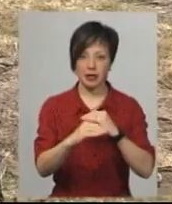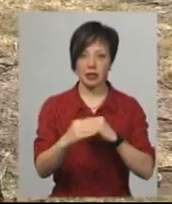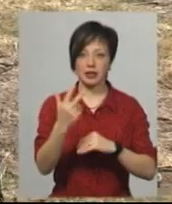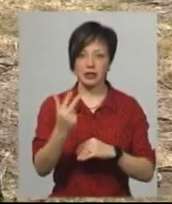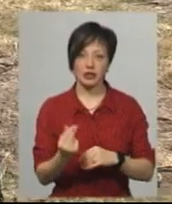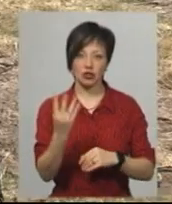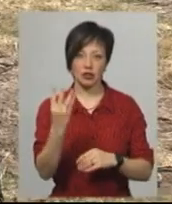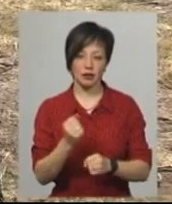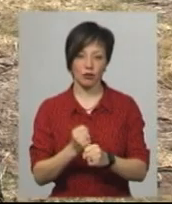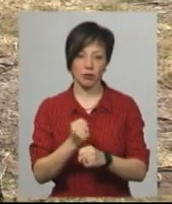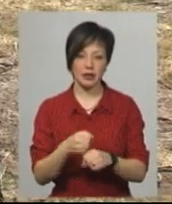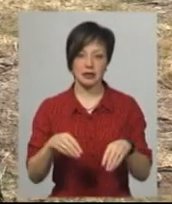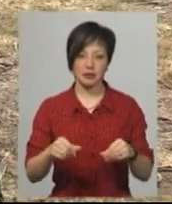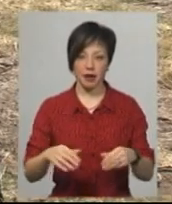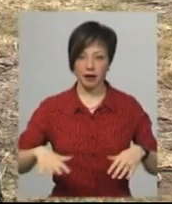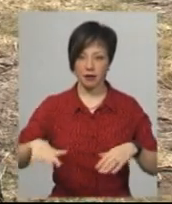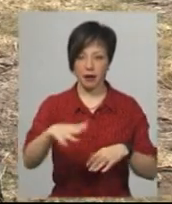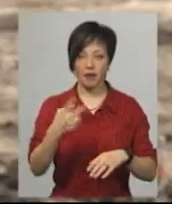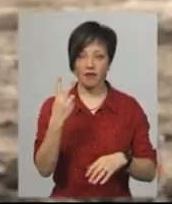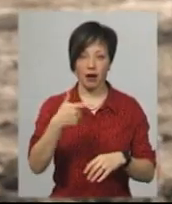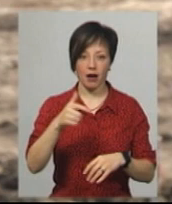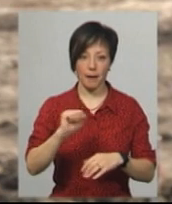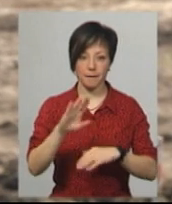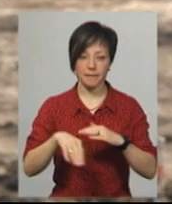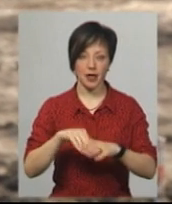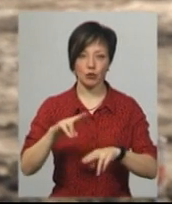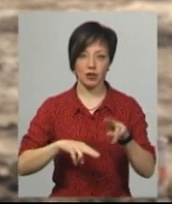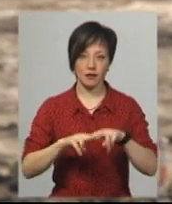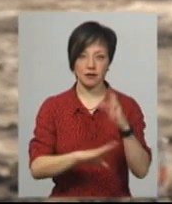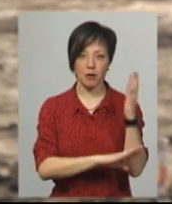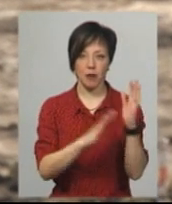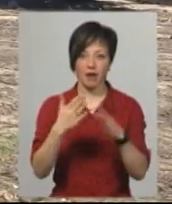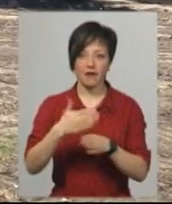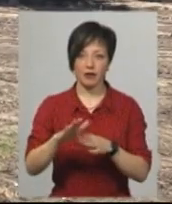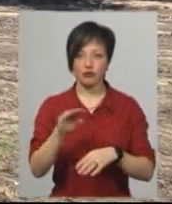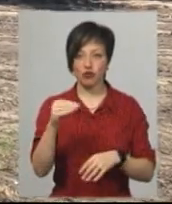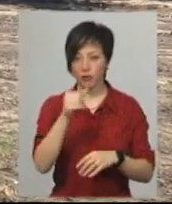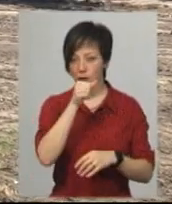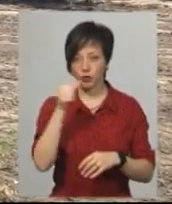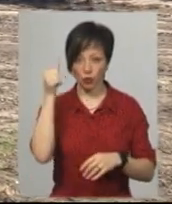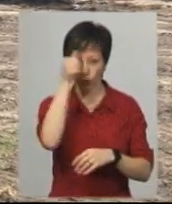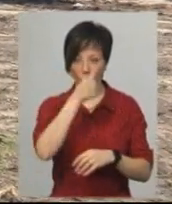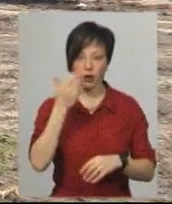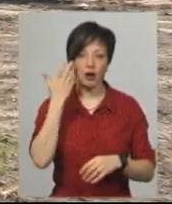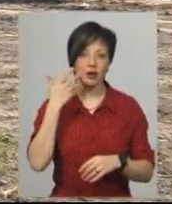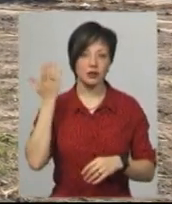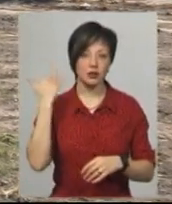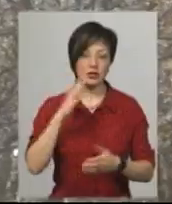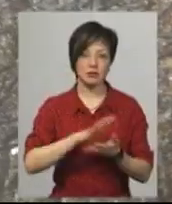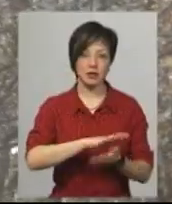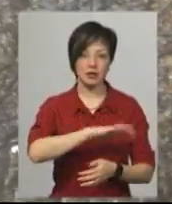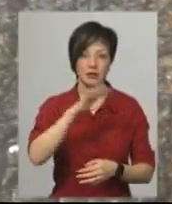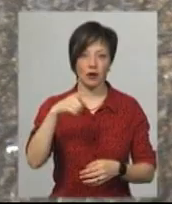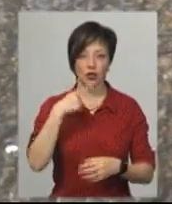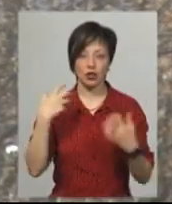роботи. Земельну ділянку загальною площою 2 гектари під будівництво парку виділили у жовті минулого року. Колись це було сміттєзвалище, каже начальник